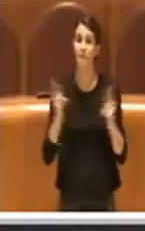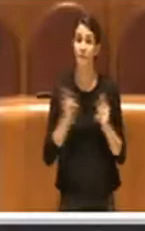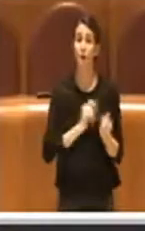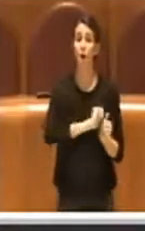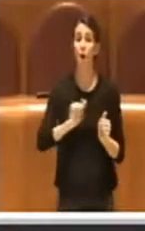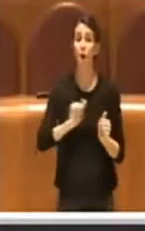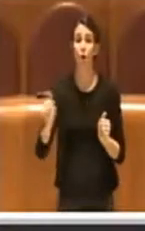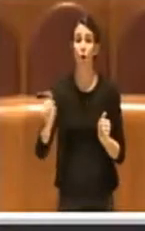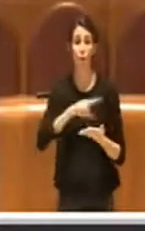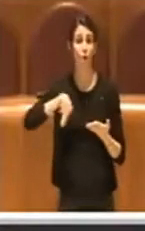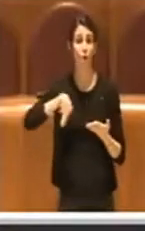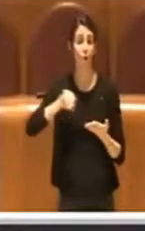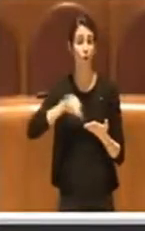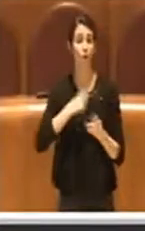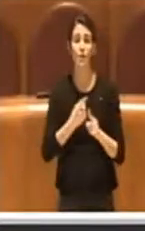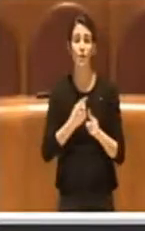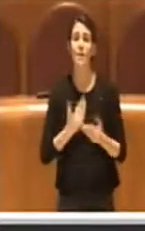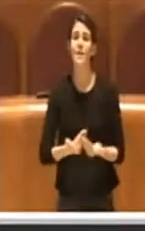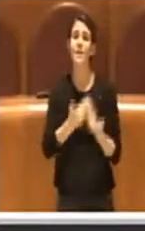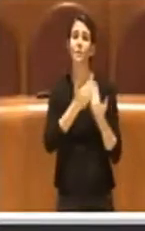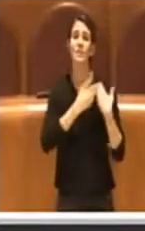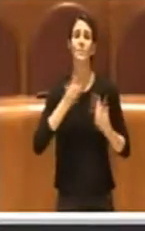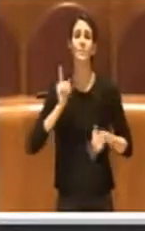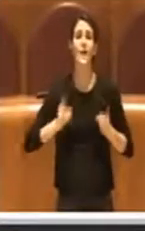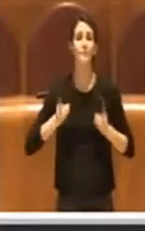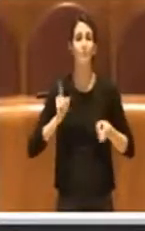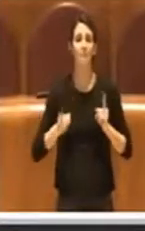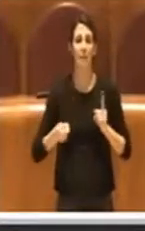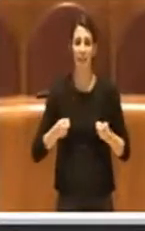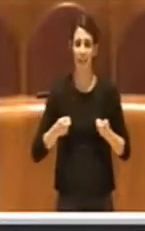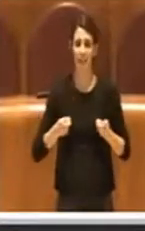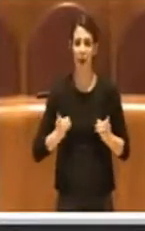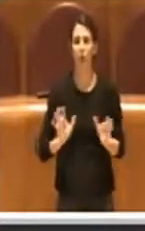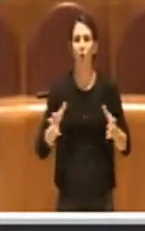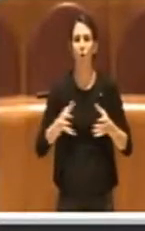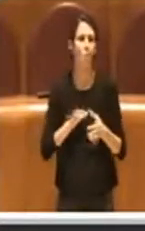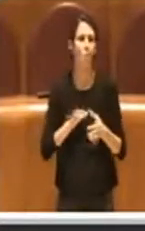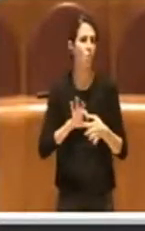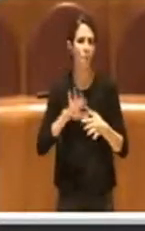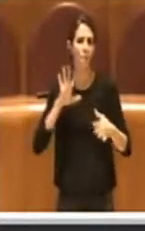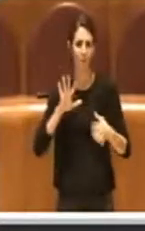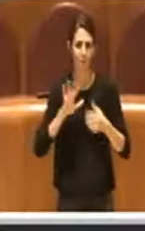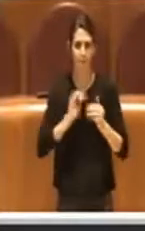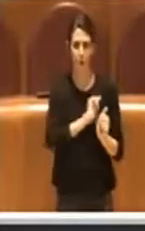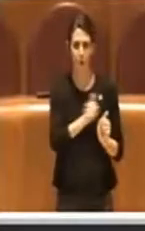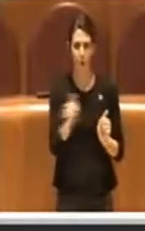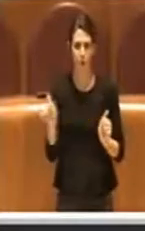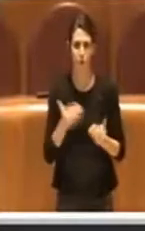e dal gruppo consigliere di appartenenza quindi Presidente mi scuso se approfitto della discussione